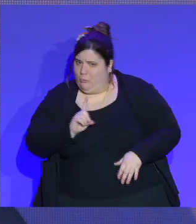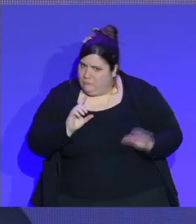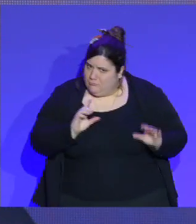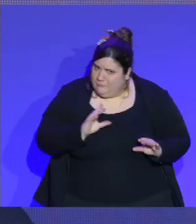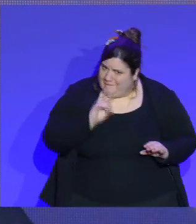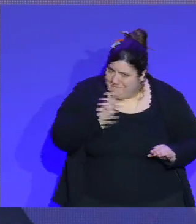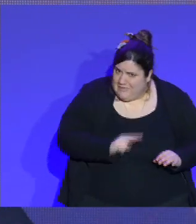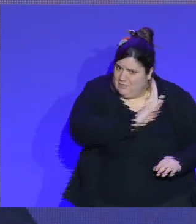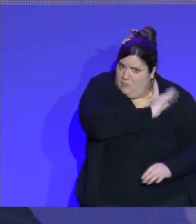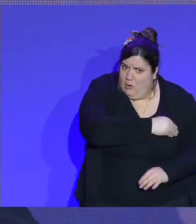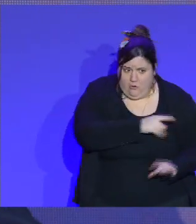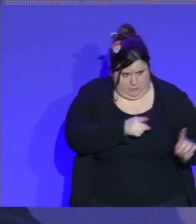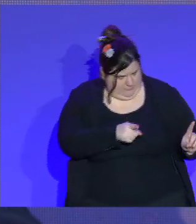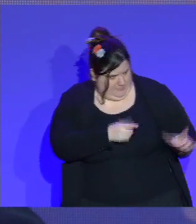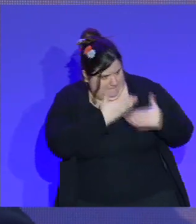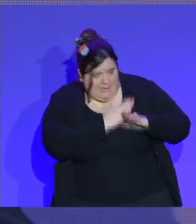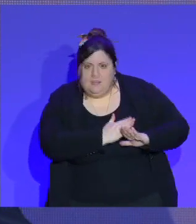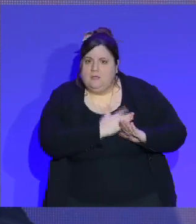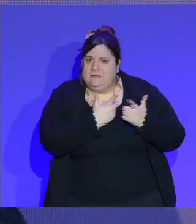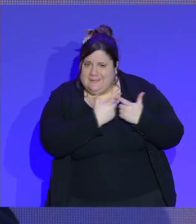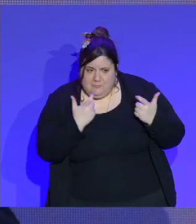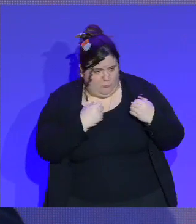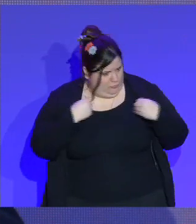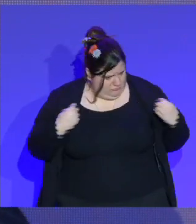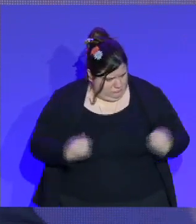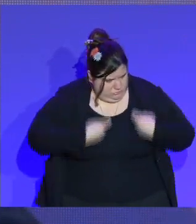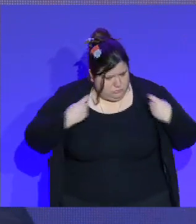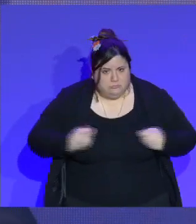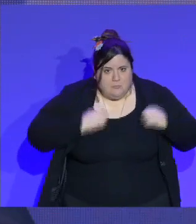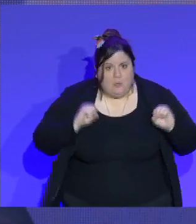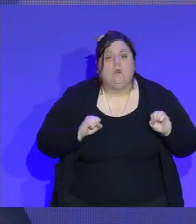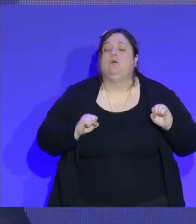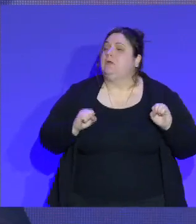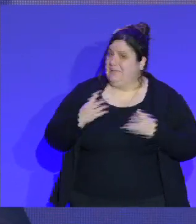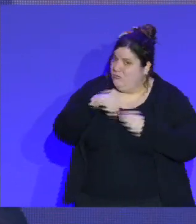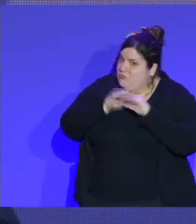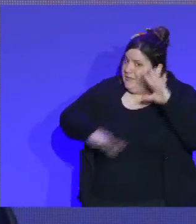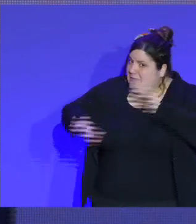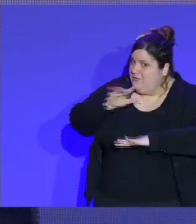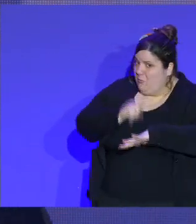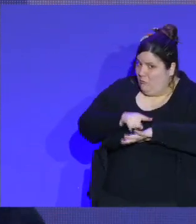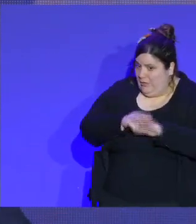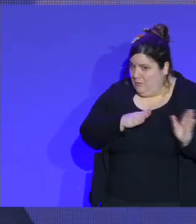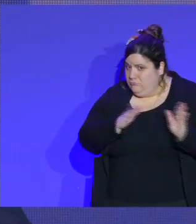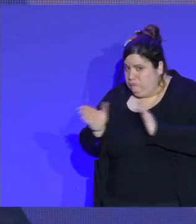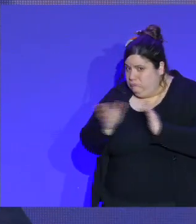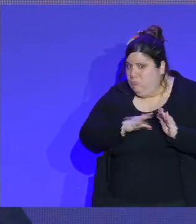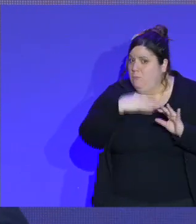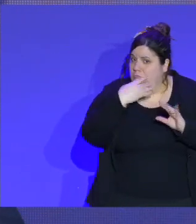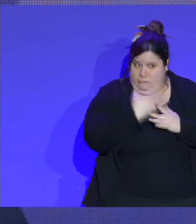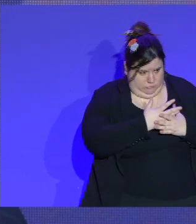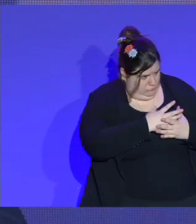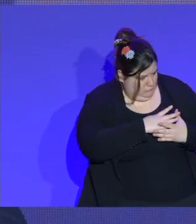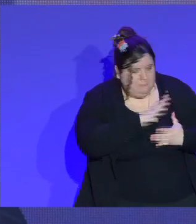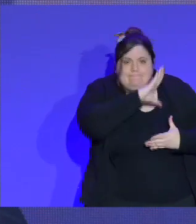des équipements sportifs et vous aménagez les temps de travail pour faire ça. Et la question du sport